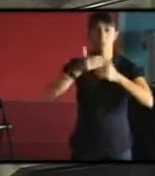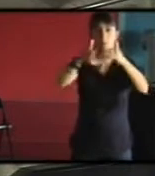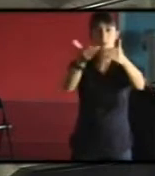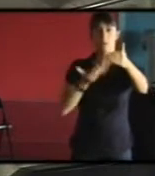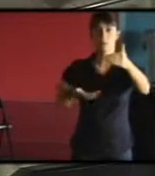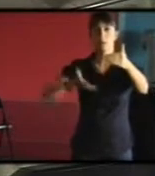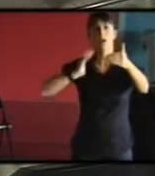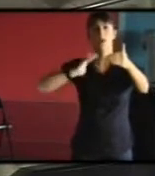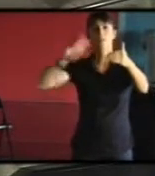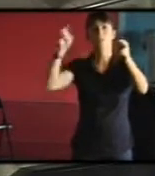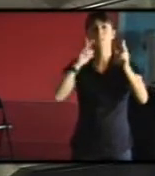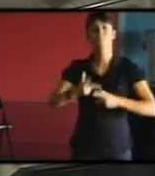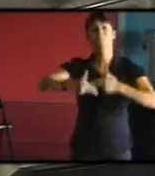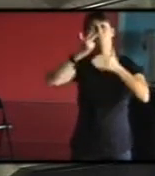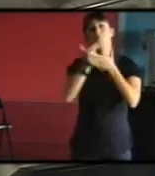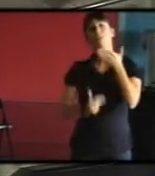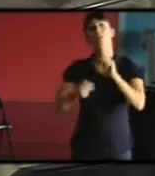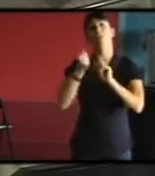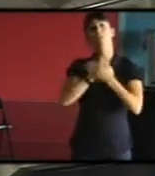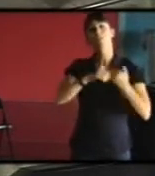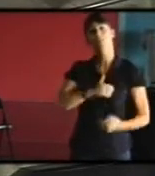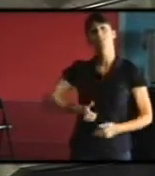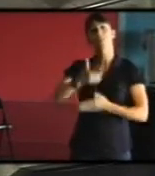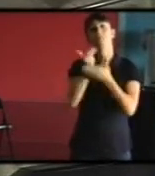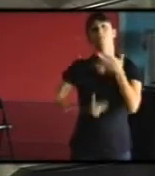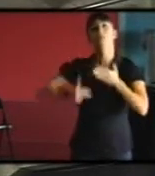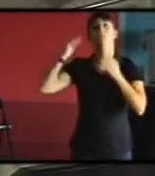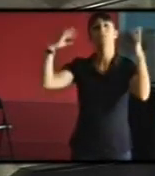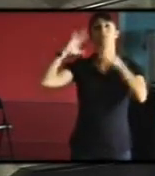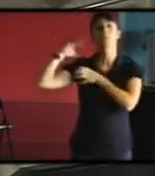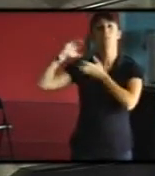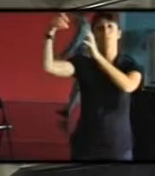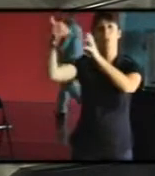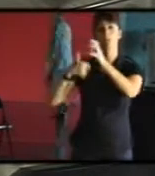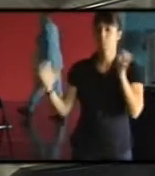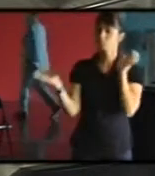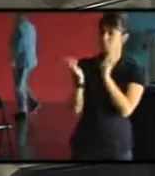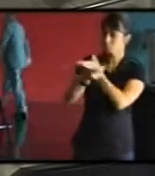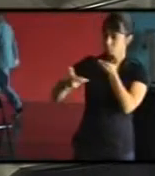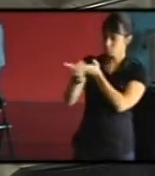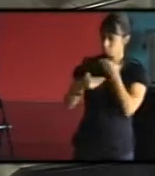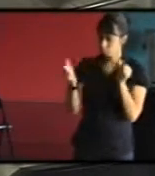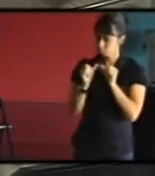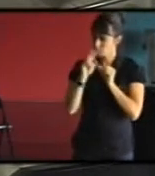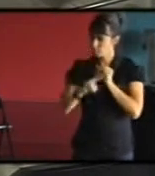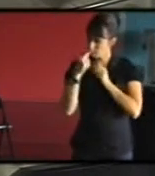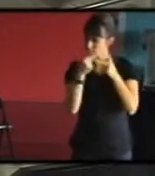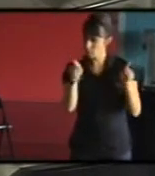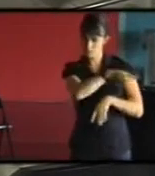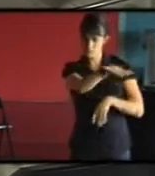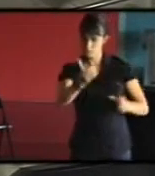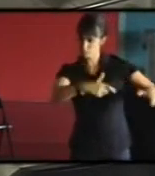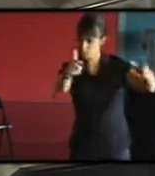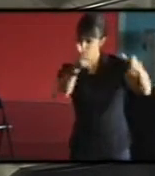et où on s'est aperçu assez rapidement qu'autour de la question du patrimoine bâti, une question qui se posait, c'est quel est mon patrimoine